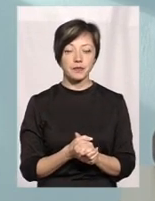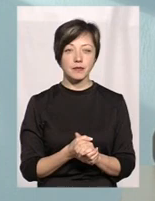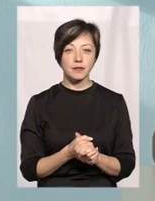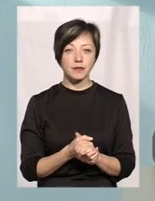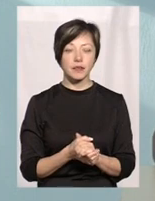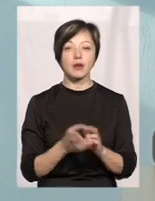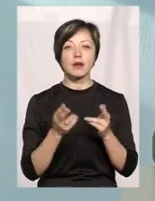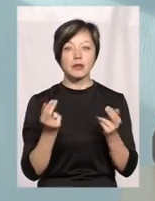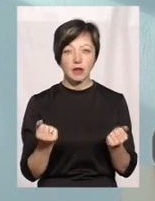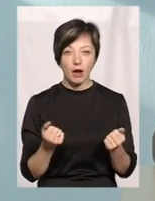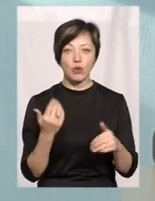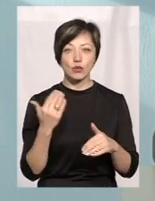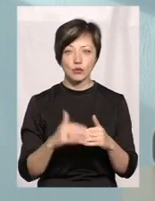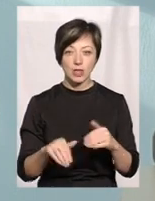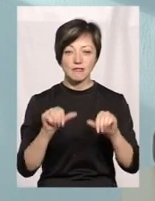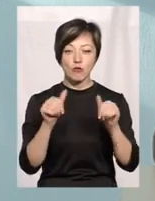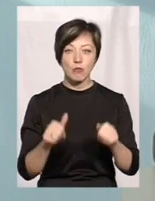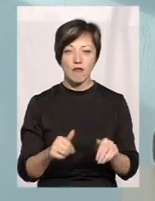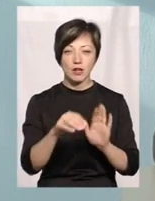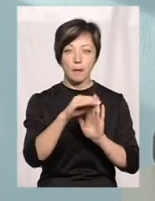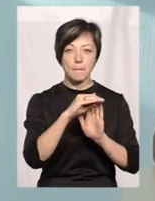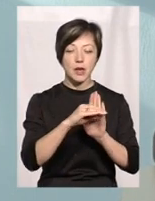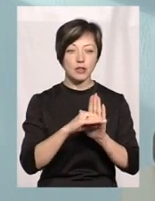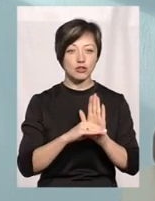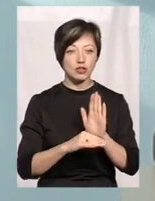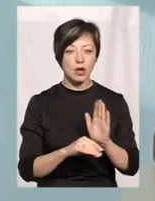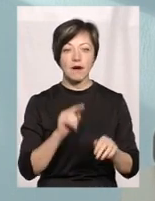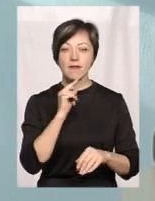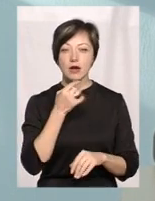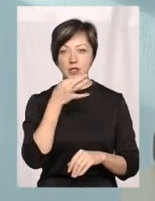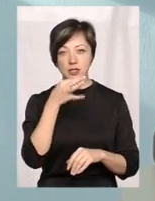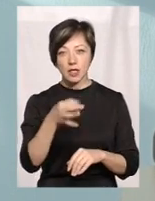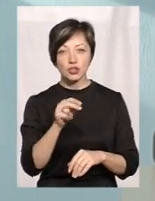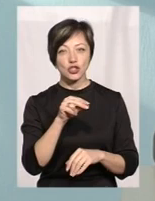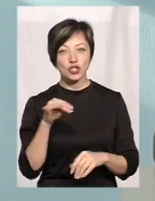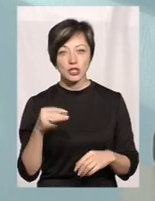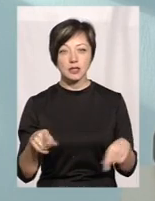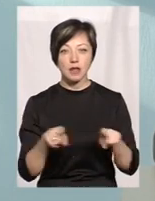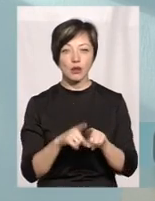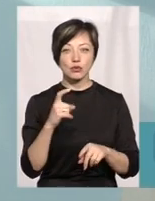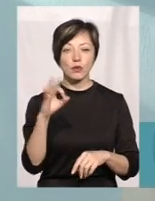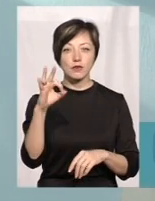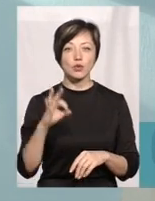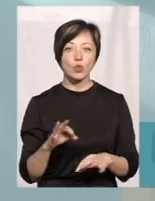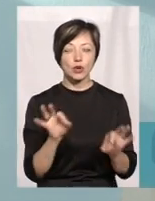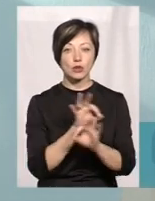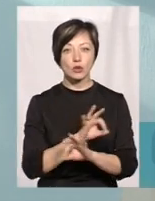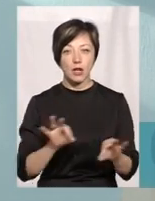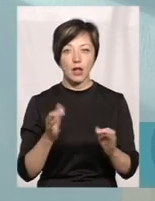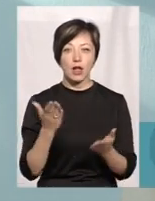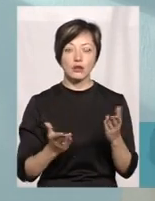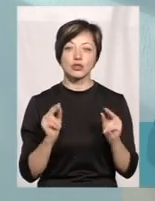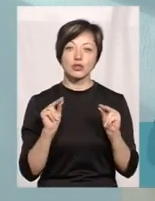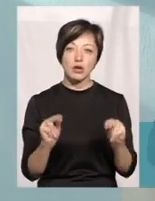Так, сформована мережа. Важко ще сказати, чи вона в нас настільки стовідсотково досконала. Якщо